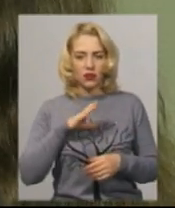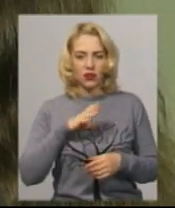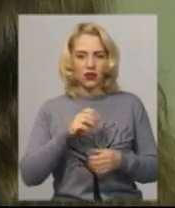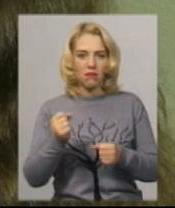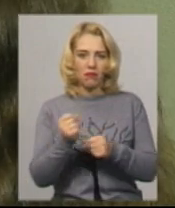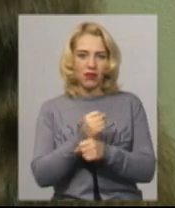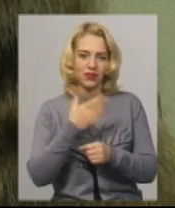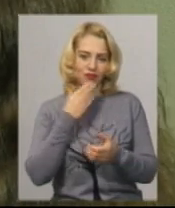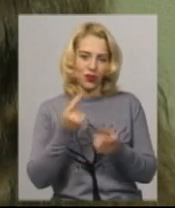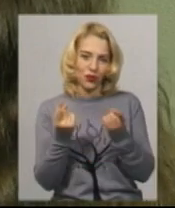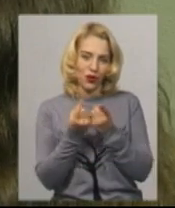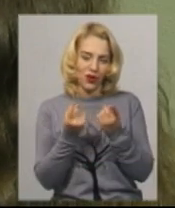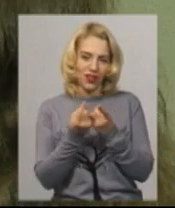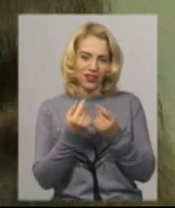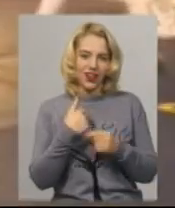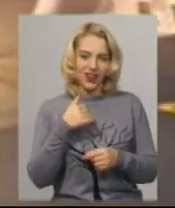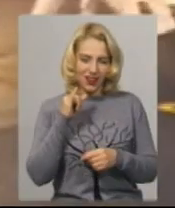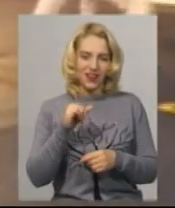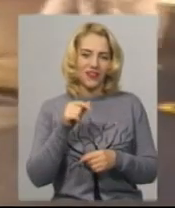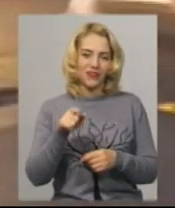накласницею. Я її виграла.